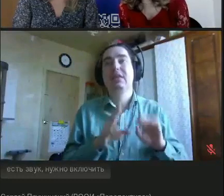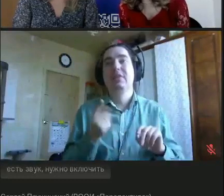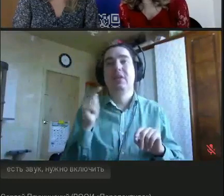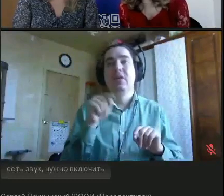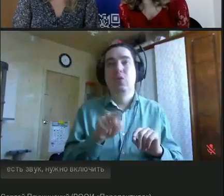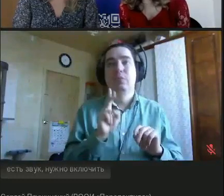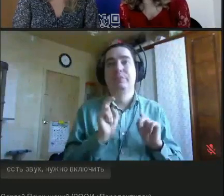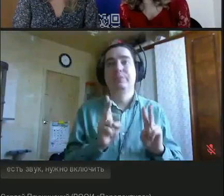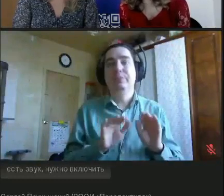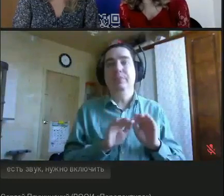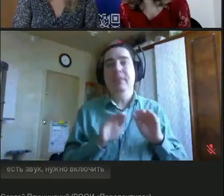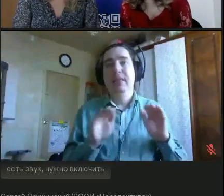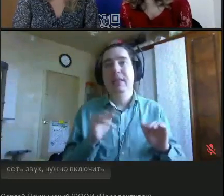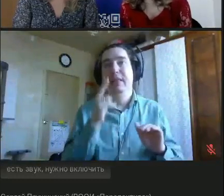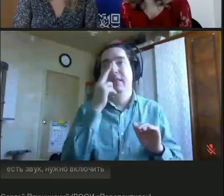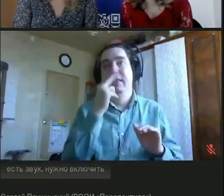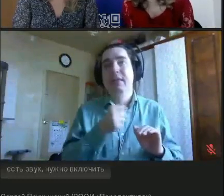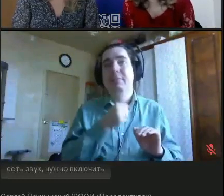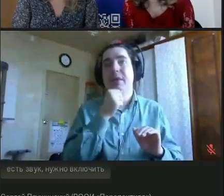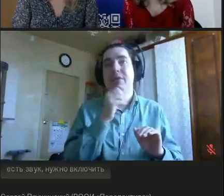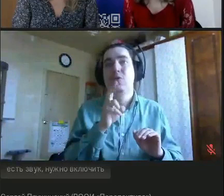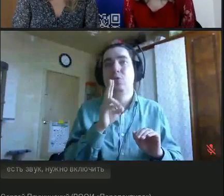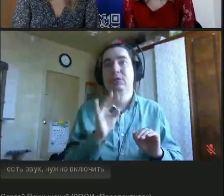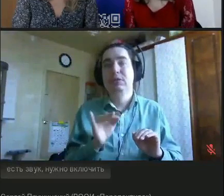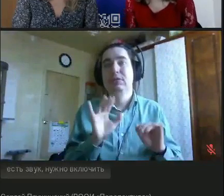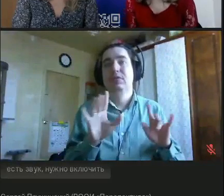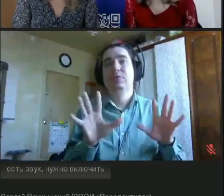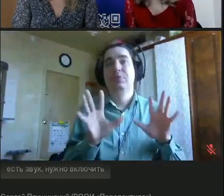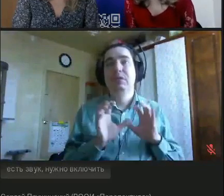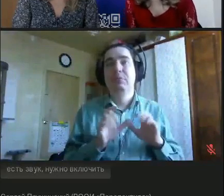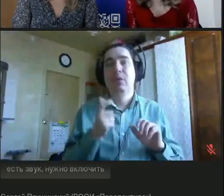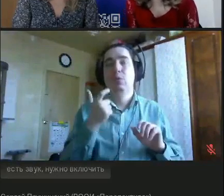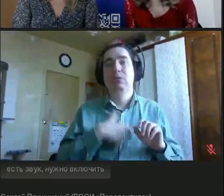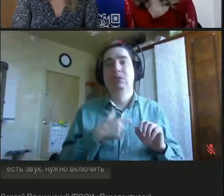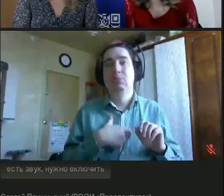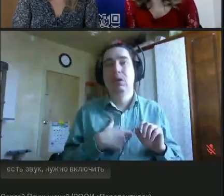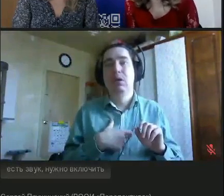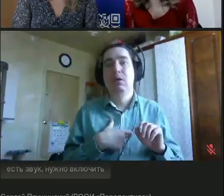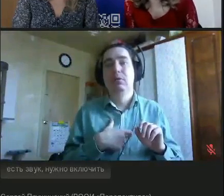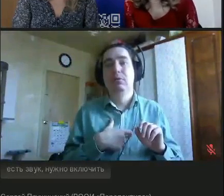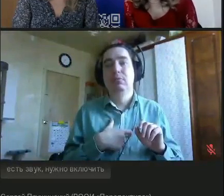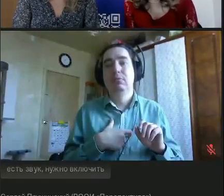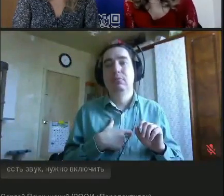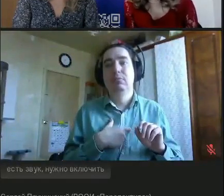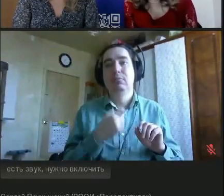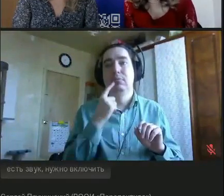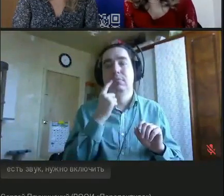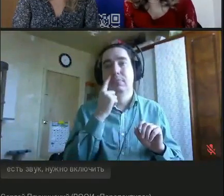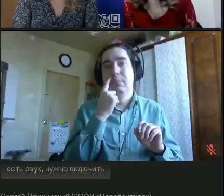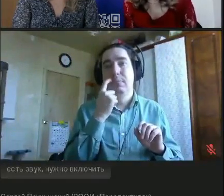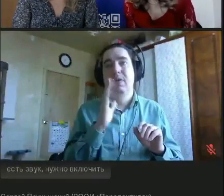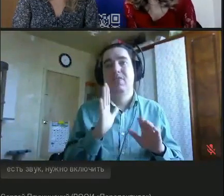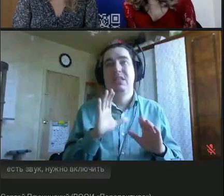как дети и подростки, ну в основном это подростки, воспринимают себя в социуме,